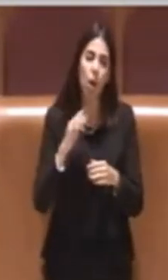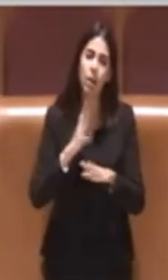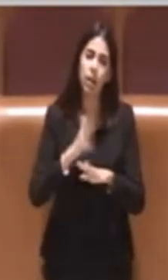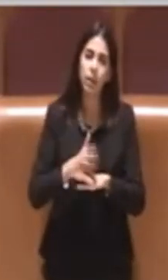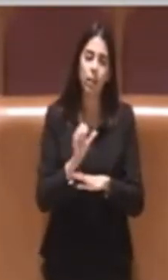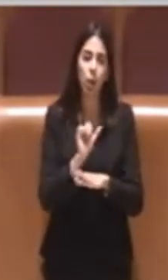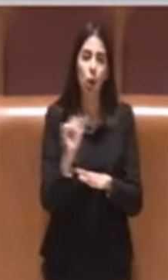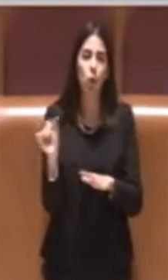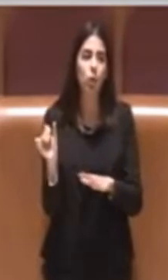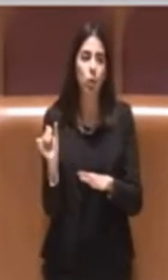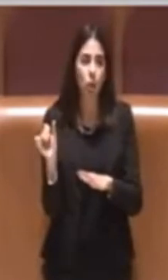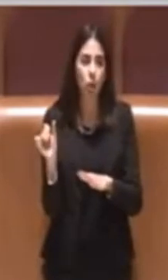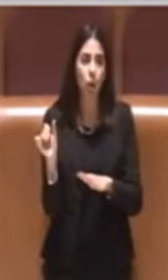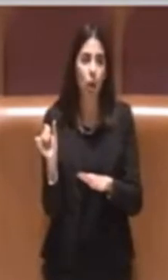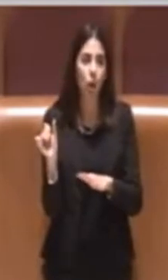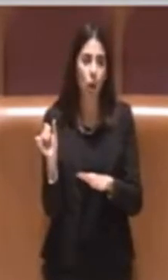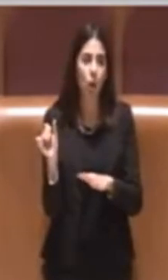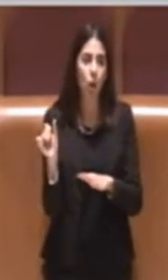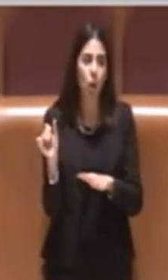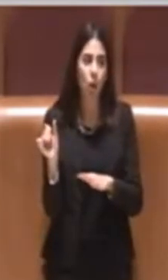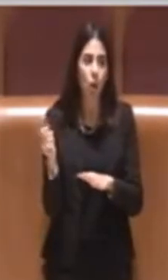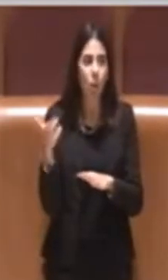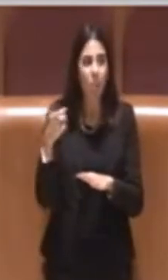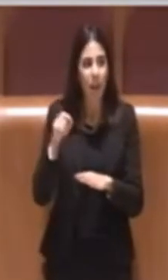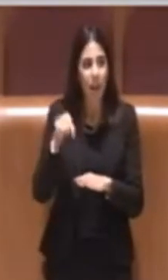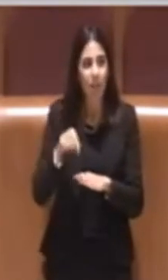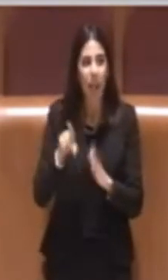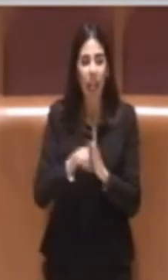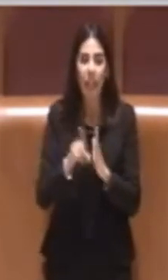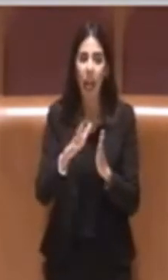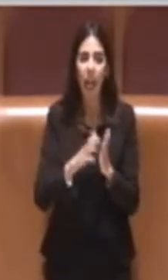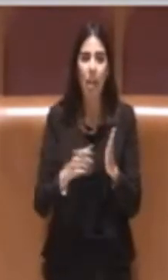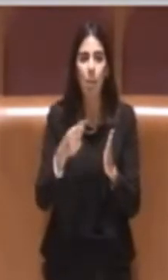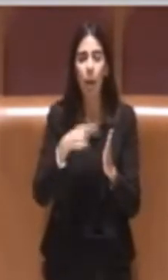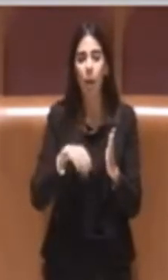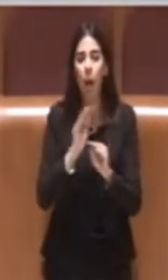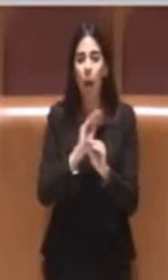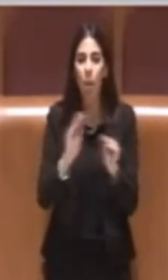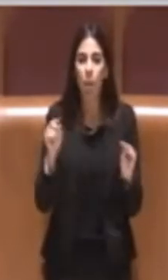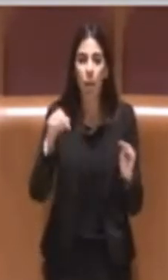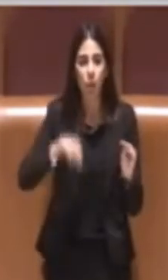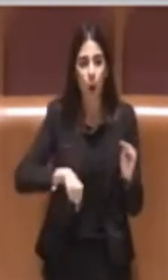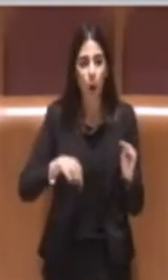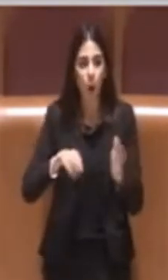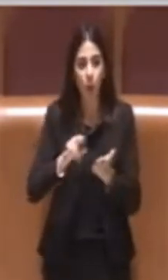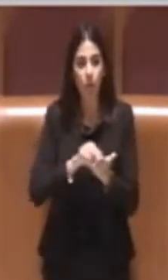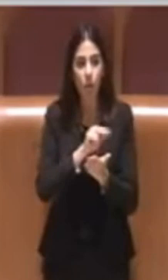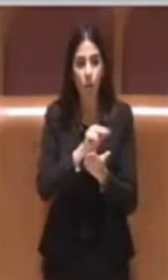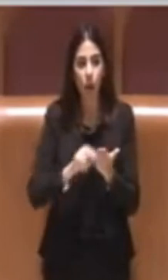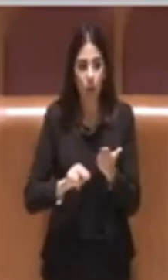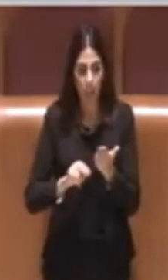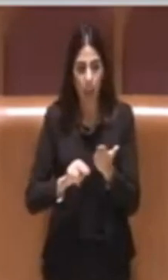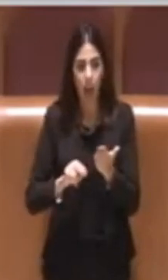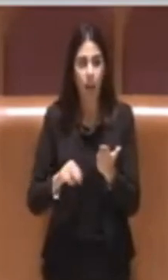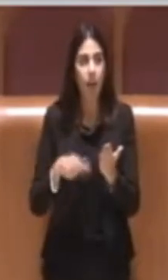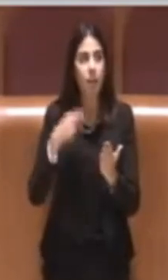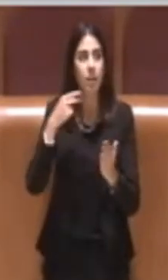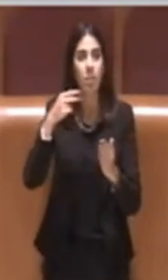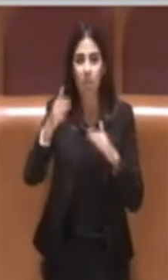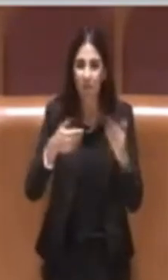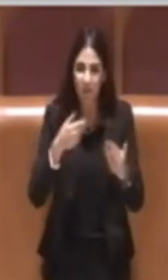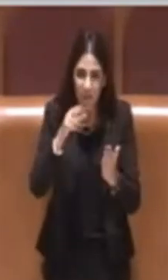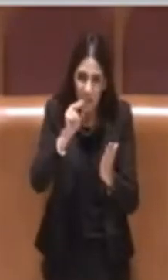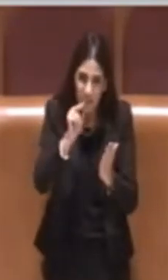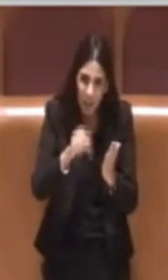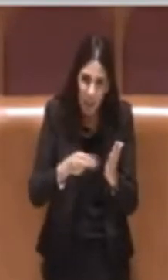è una delibera che abbiamo chiesto di votare oggi chiamandola con le dieci firme, quindi ci